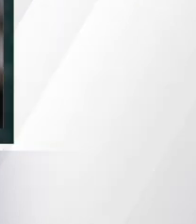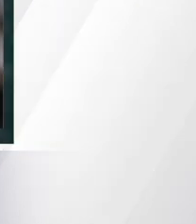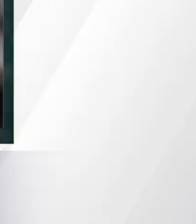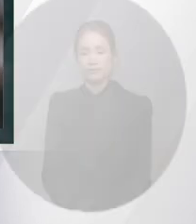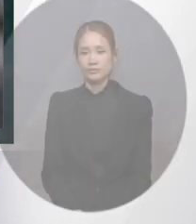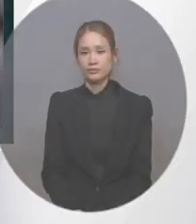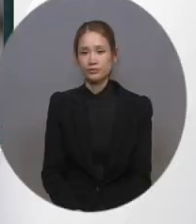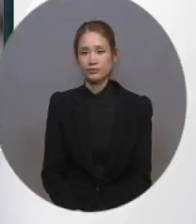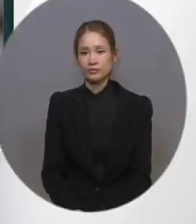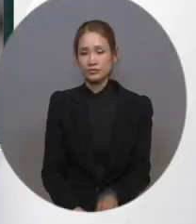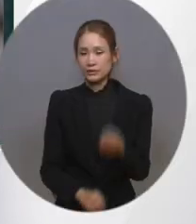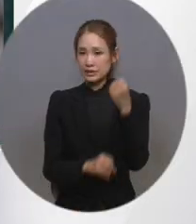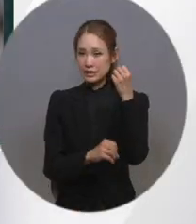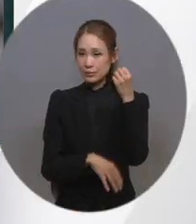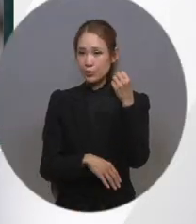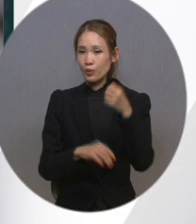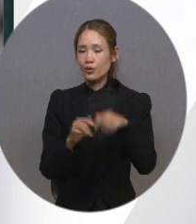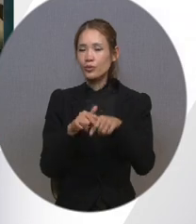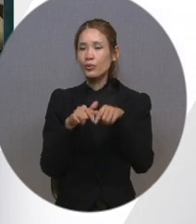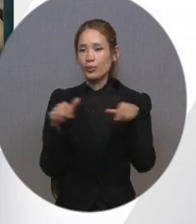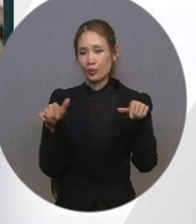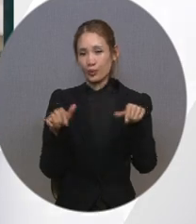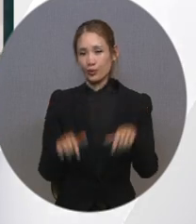기본 설정인 보통입니다.